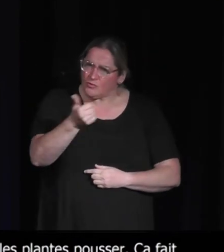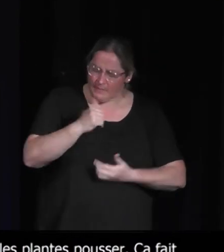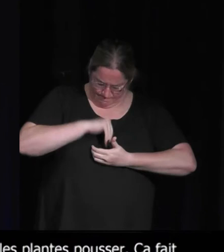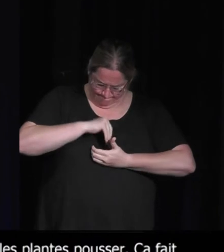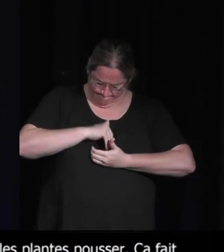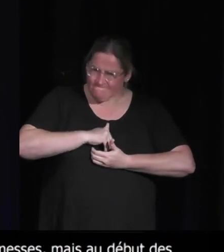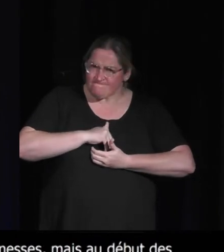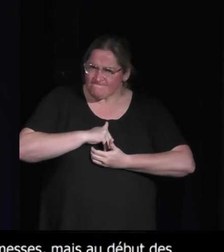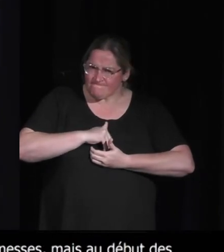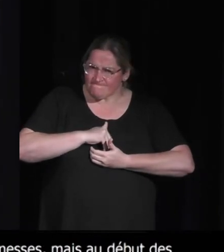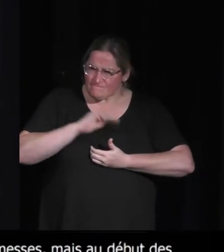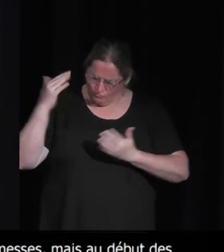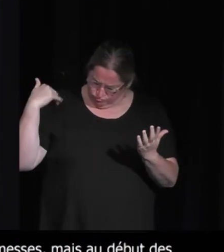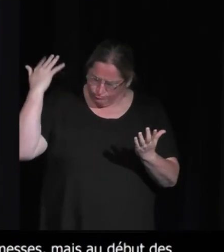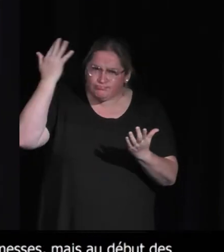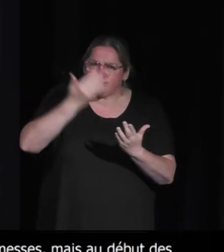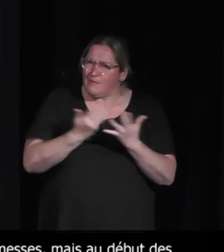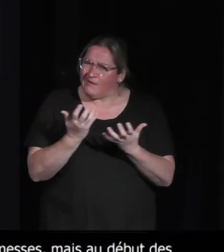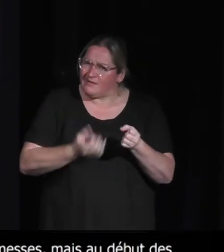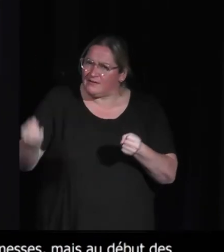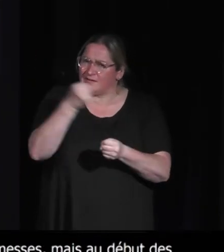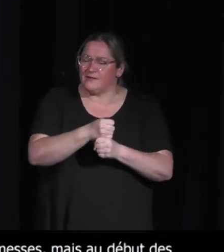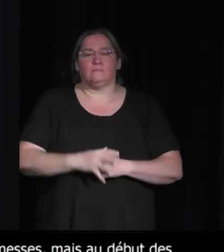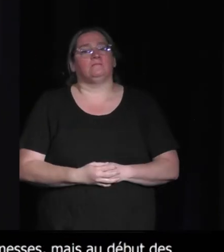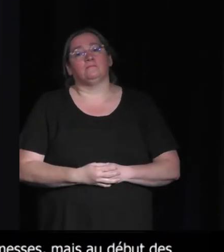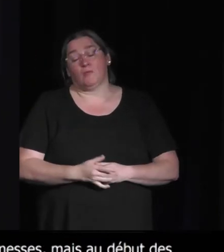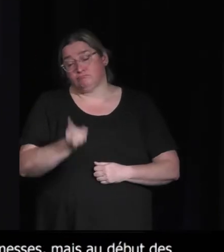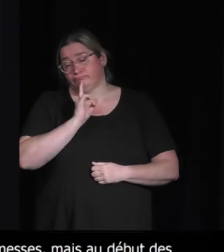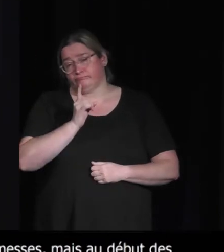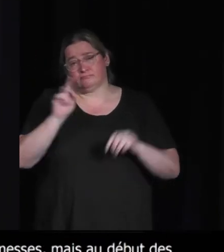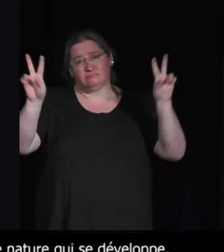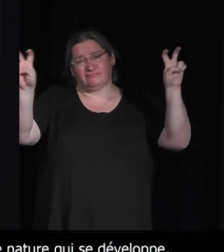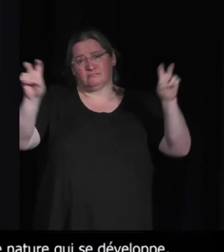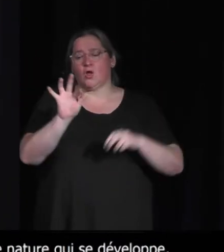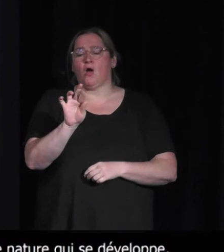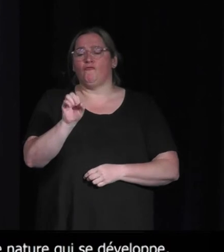longtemps ? C'est depuis FromDust, en fait.